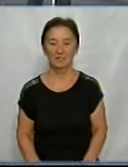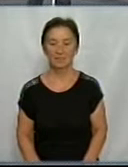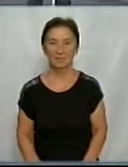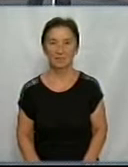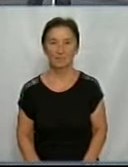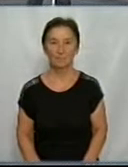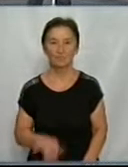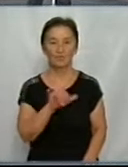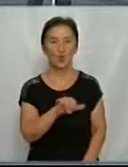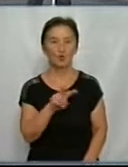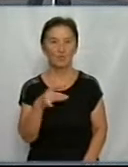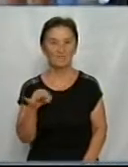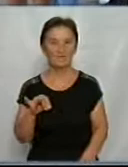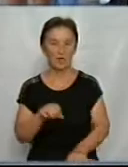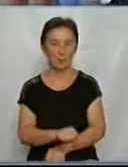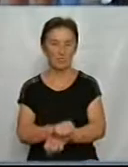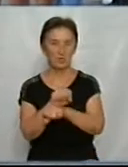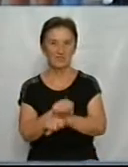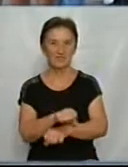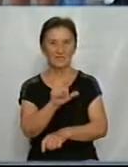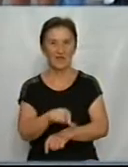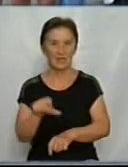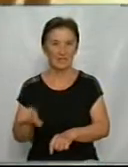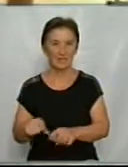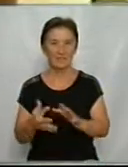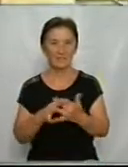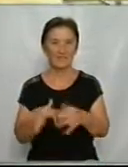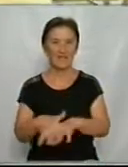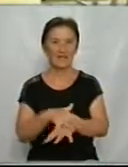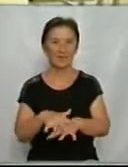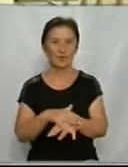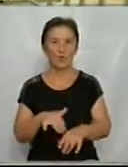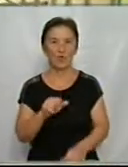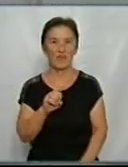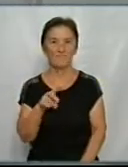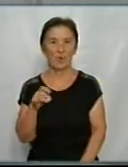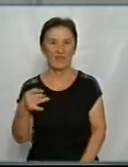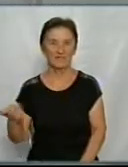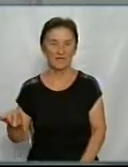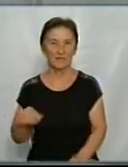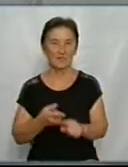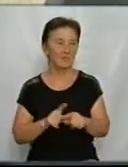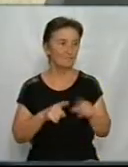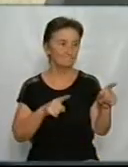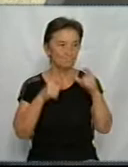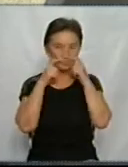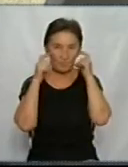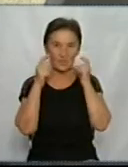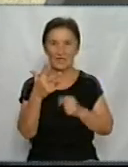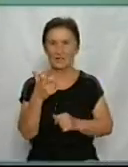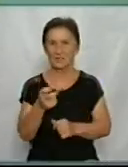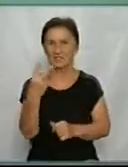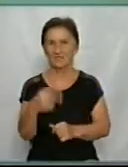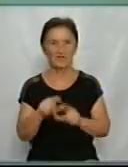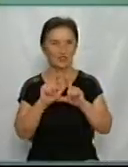У Кропивницькому протестували підприємці ринку «Європейський». Півтора метра між партами дезінфектори маски. 320 шкіл